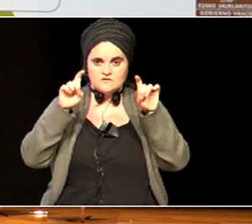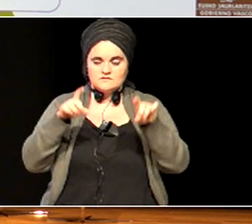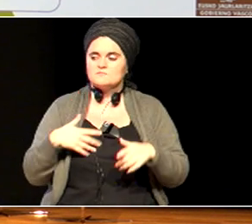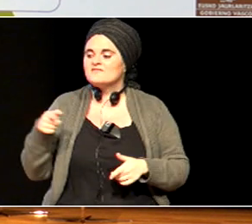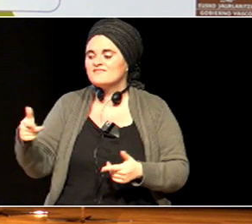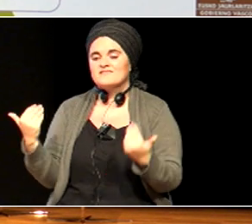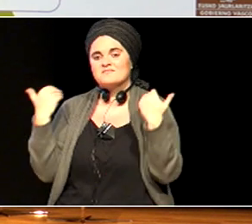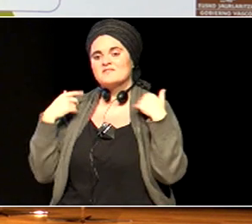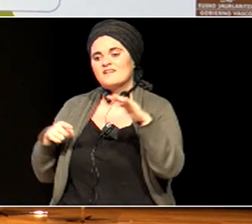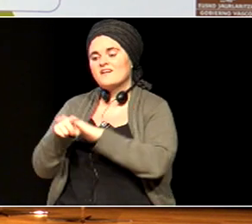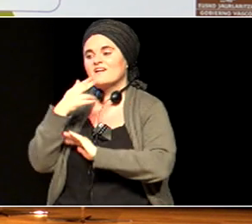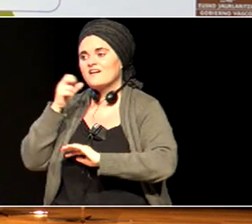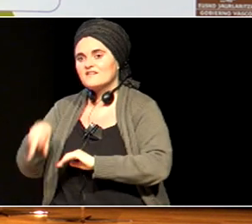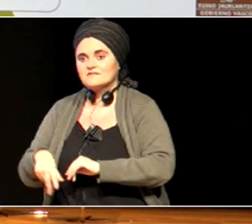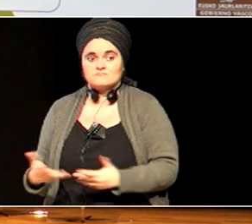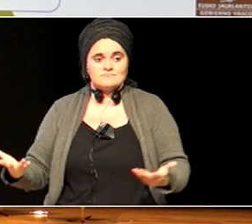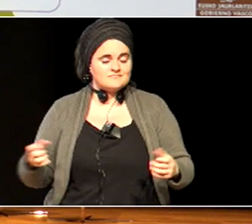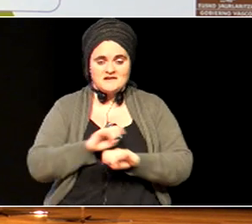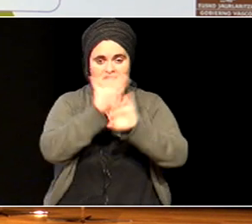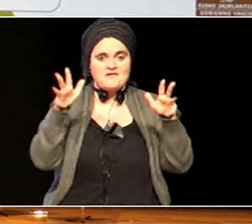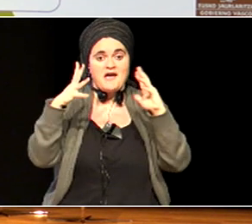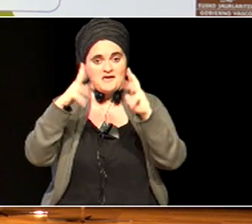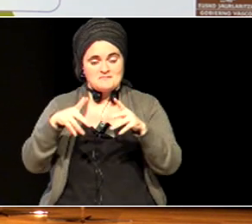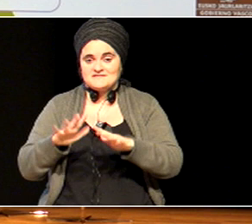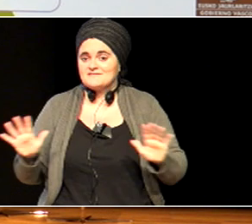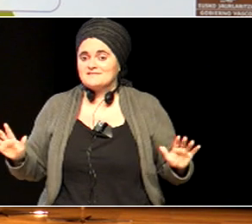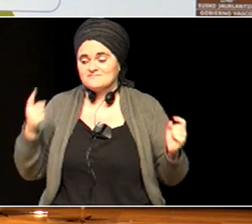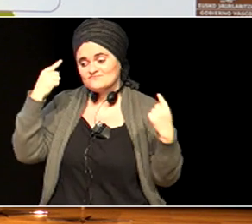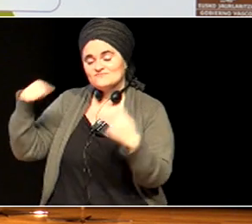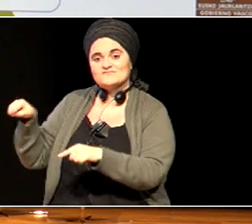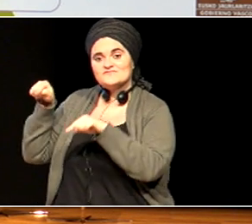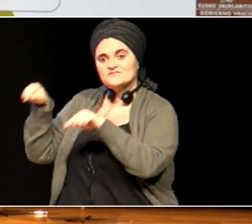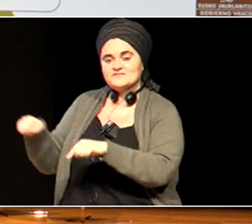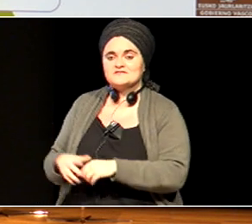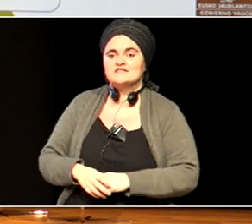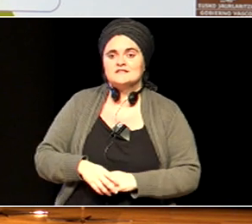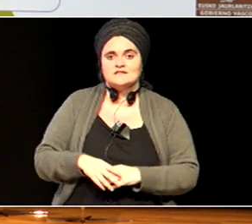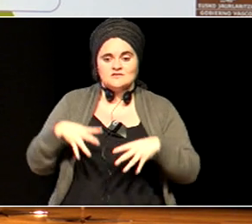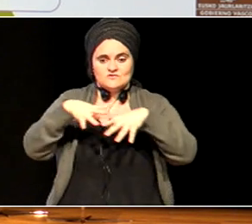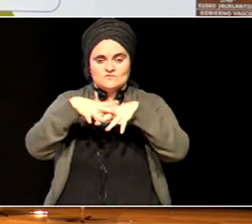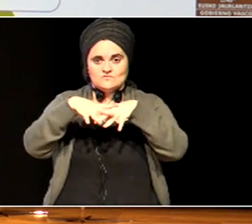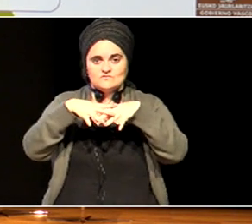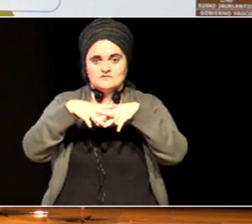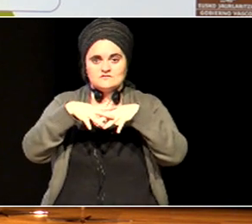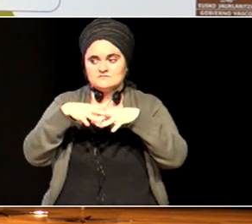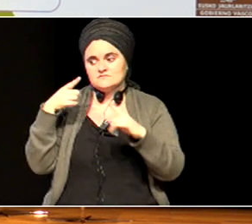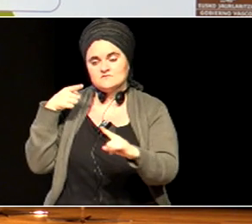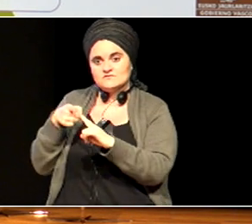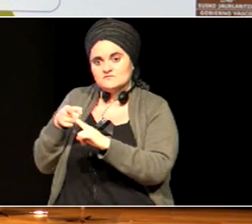argi eta garbi administrazioari egiturezko jarduere zari gara elburu honetan